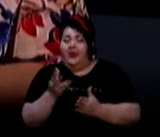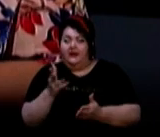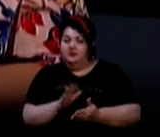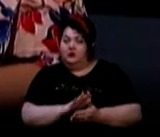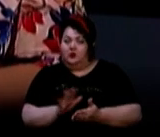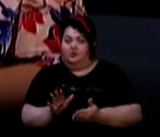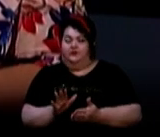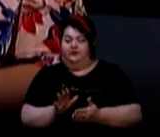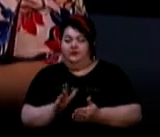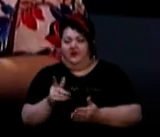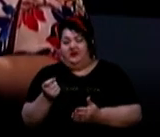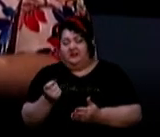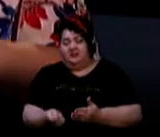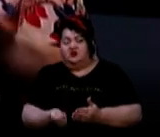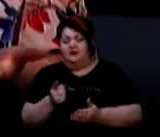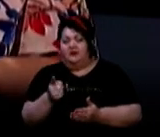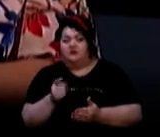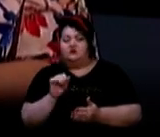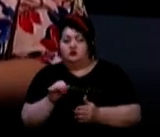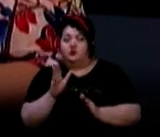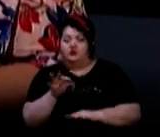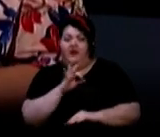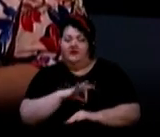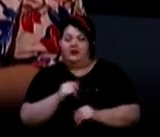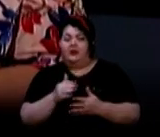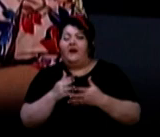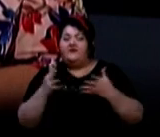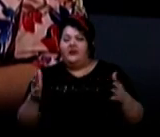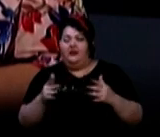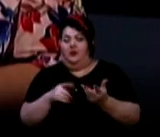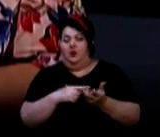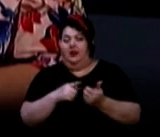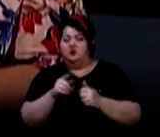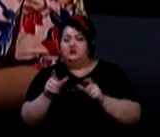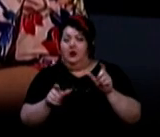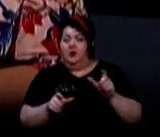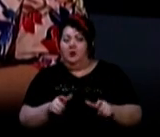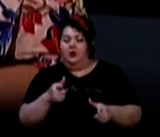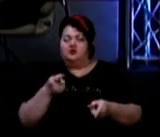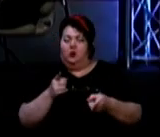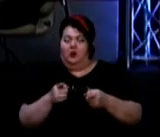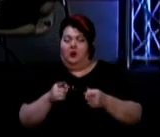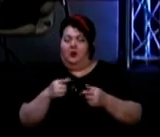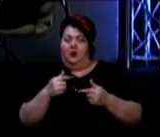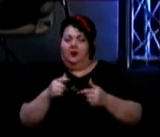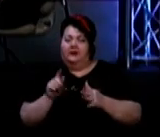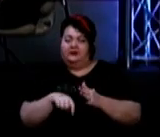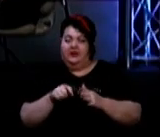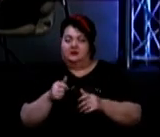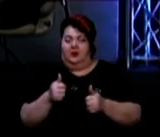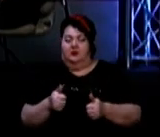відносної дешевості, він може бути використаний на великій кількості людей, якщо цей тест дійсно хороший. Дякую.